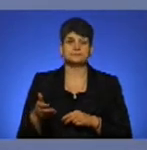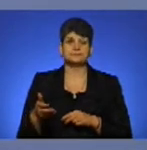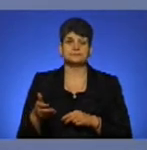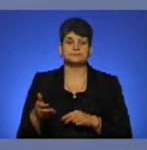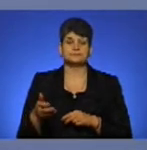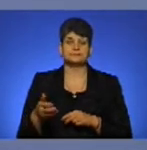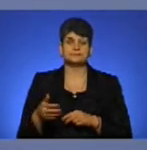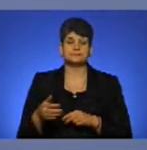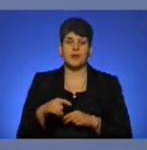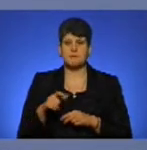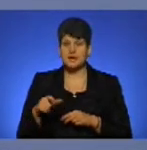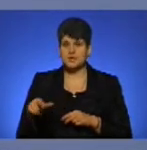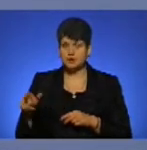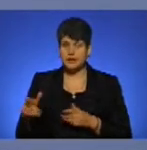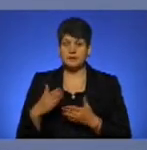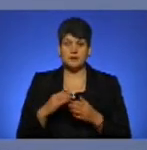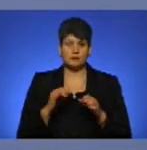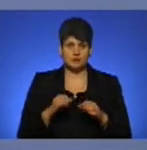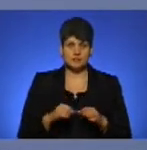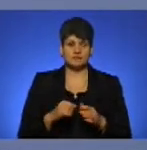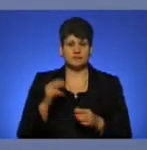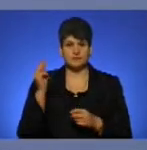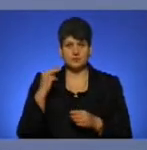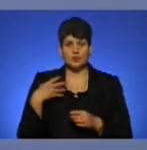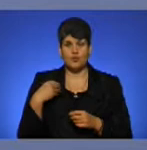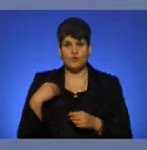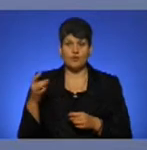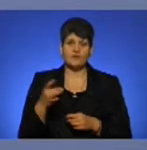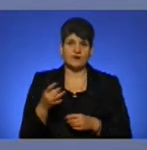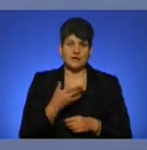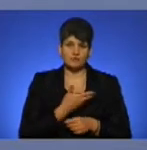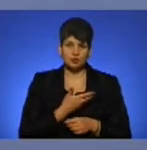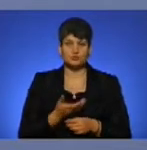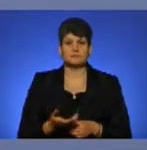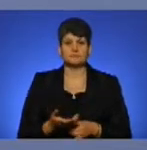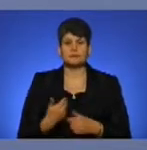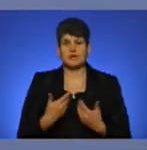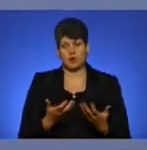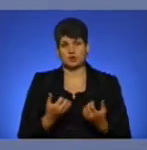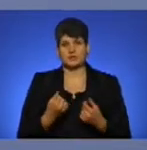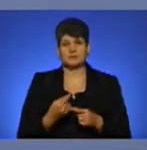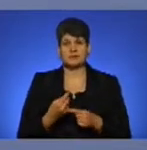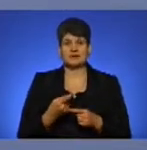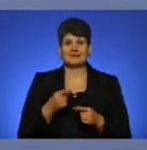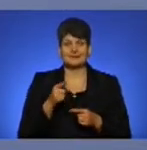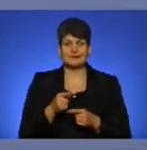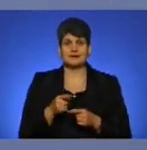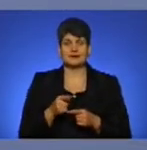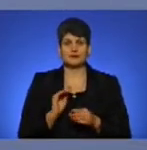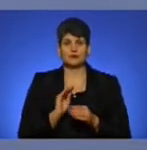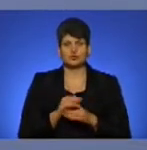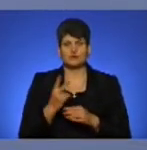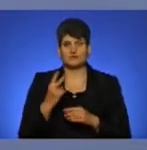Персонал мав можливість стажуватися в Львові в Рівному. І ми отримали ті два додаткових